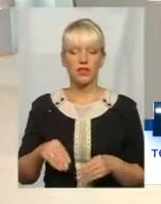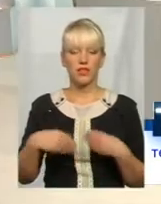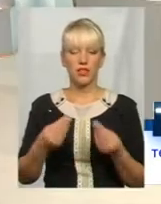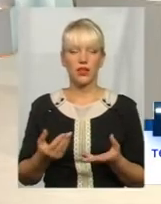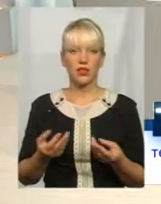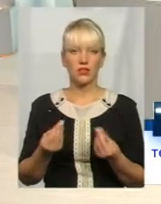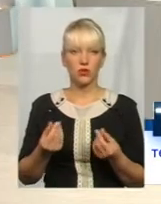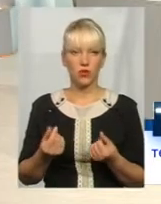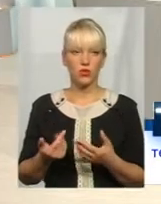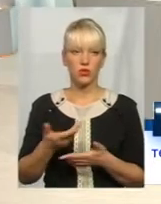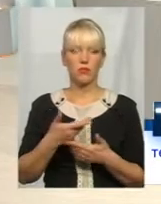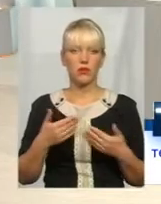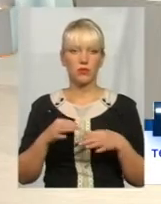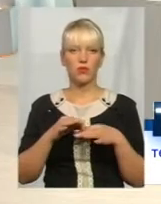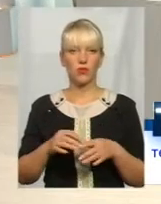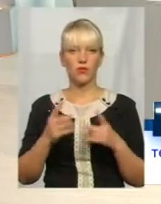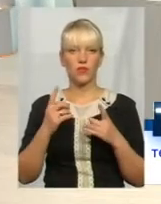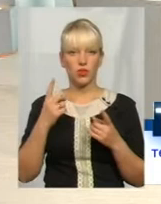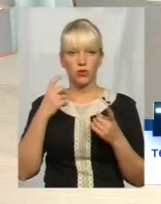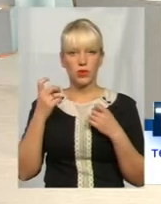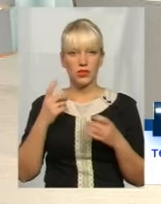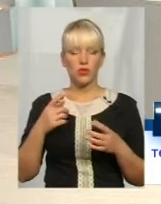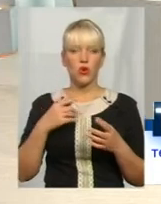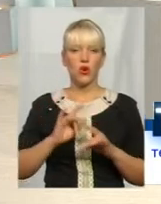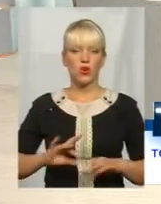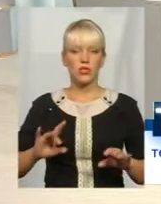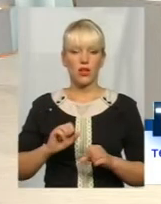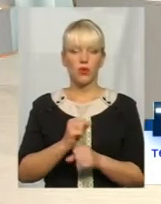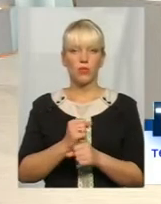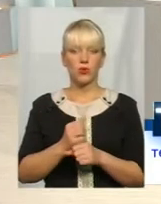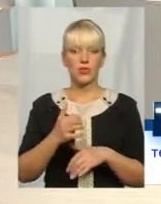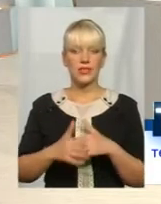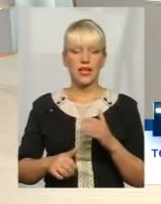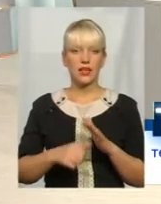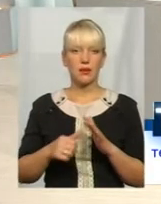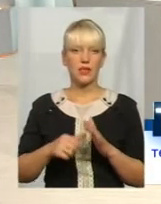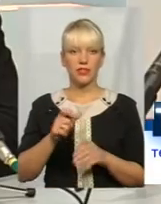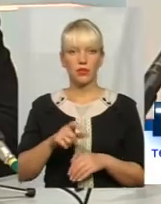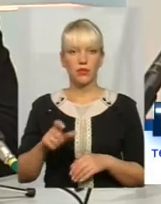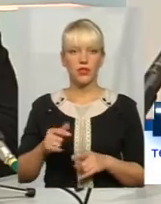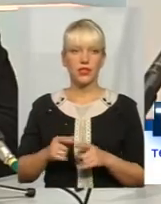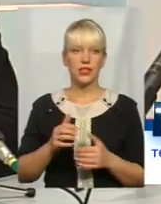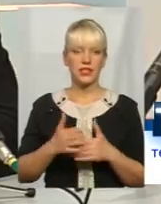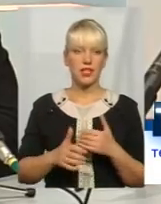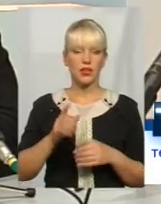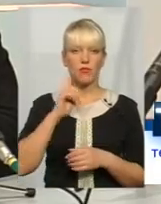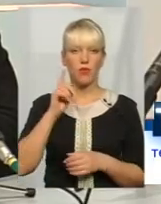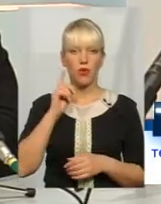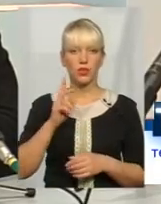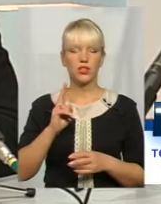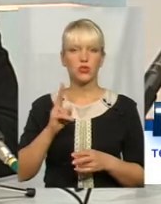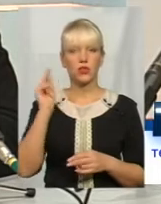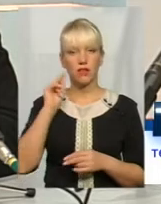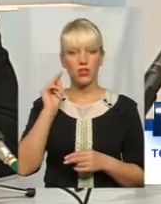кошти, ми проводимо велику інформаційно роз'яснену роботу серед безробітних і не тільки серед безробітних, серед молоді, яка